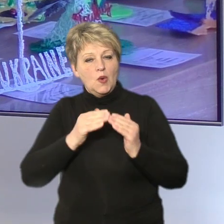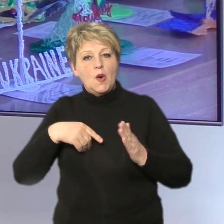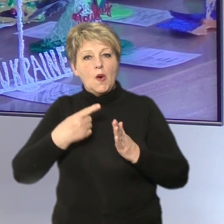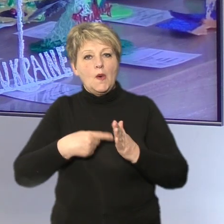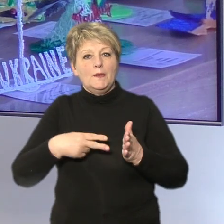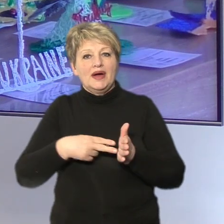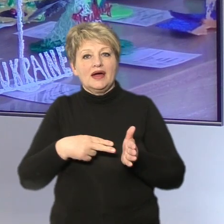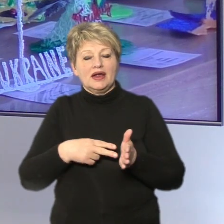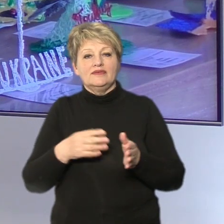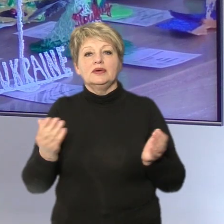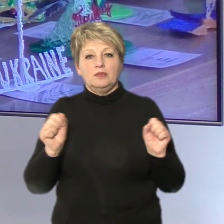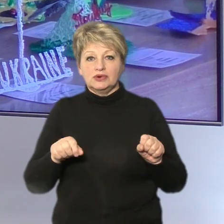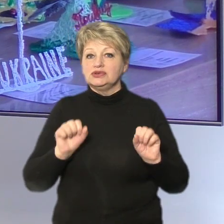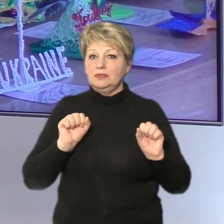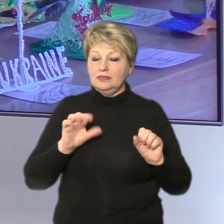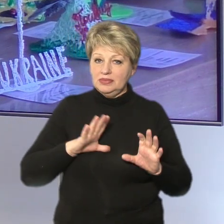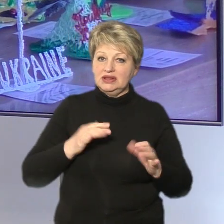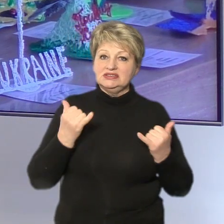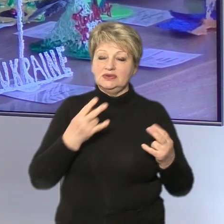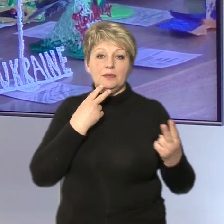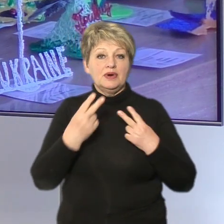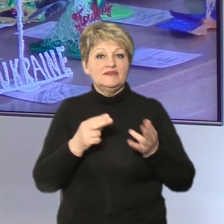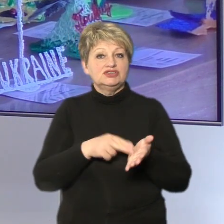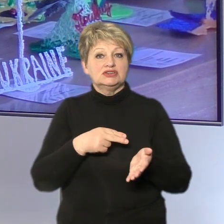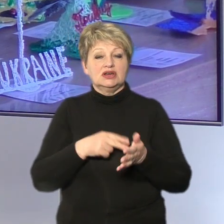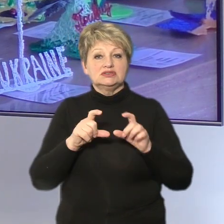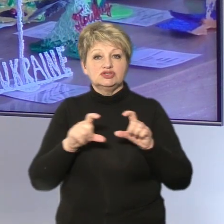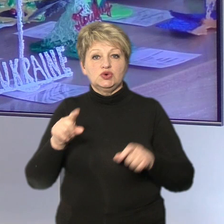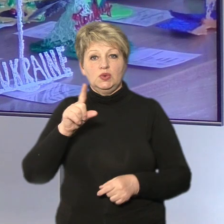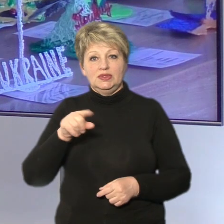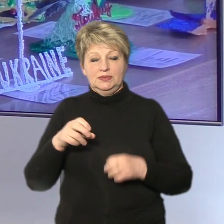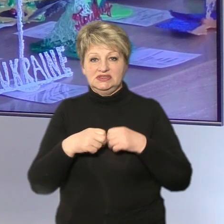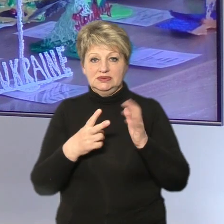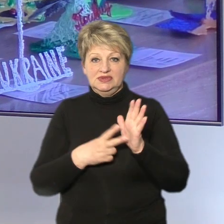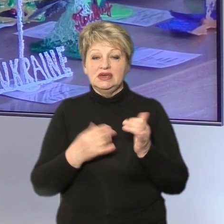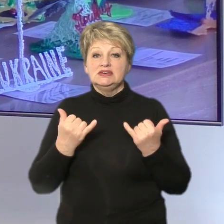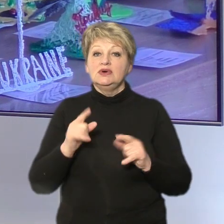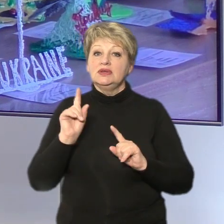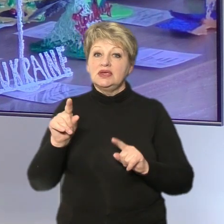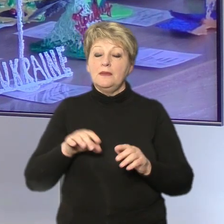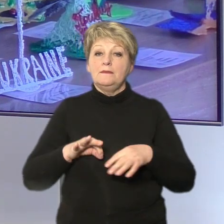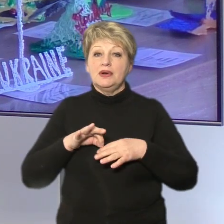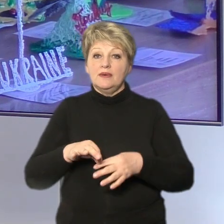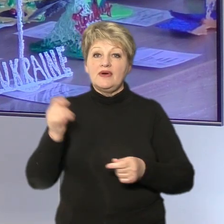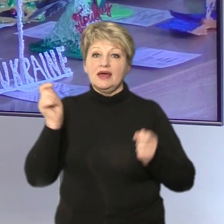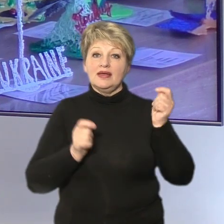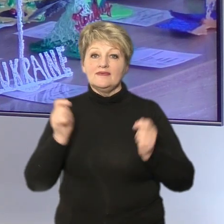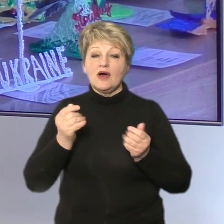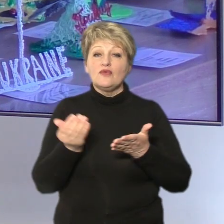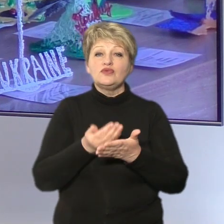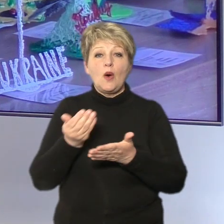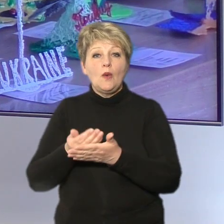«Вандерграфа» можна було побачити у Черкаській школі номер 17. Там сьогодні відбувся фестиваль інновацій.